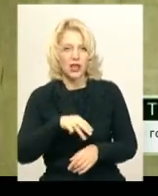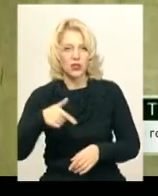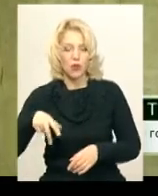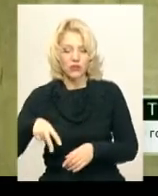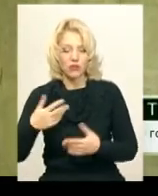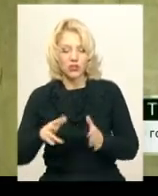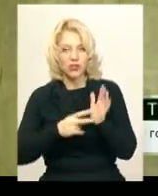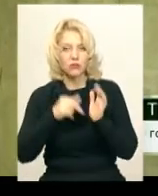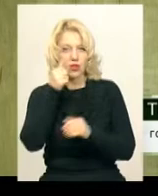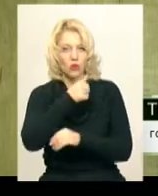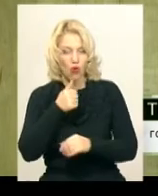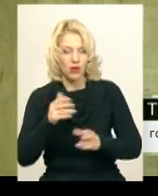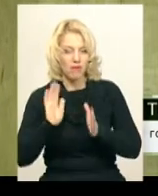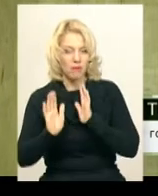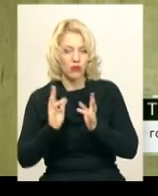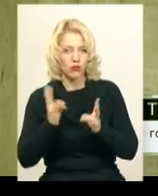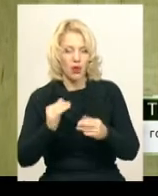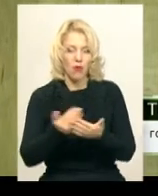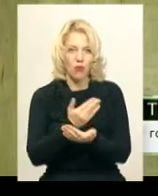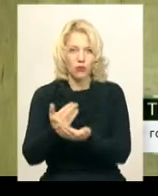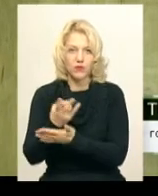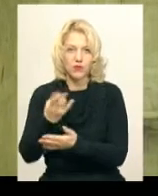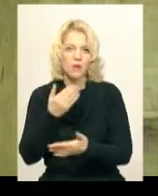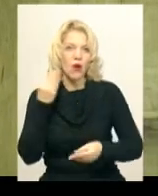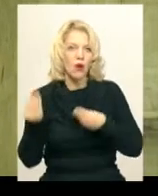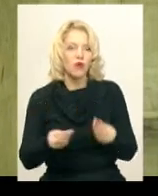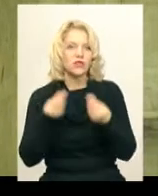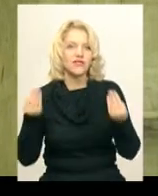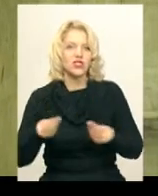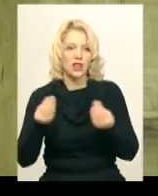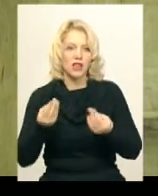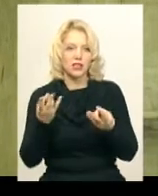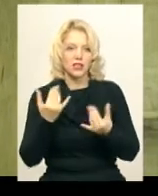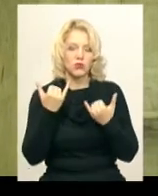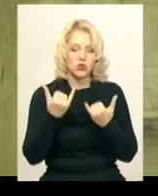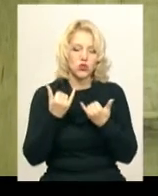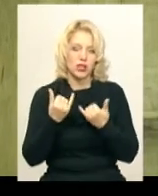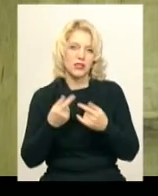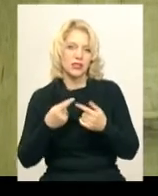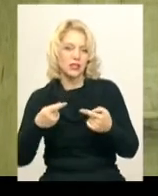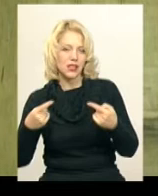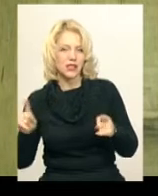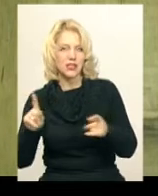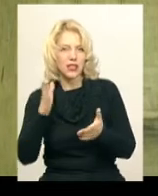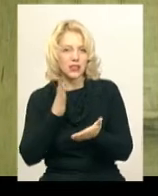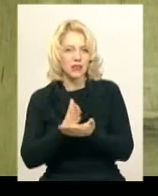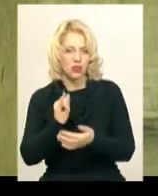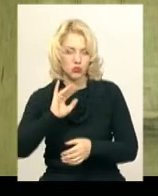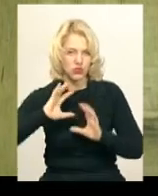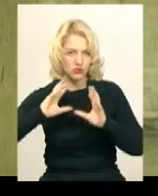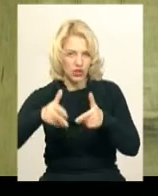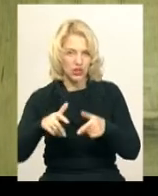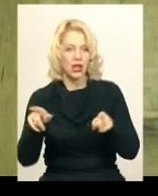парку, вже потрошки його треба оновлювати, освіжати, підводити до сучасних тенденцій, які на сьогоднішній день відбуваються у світі.